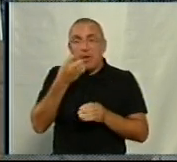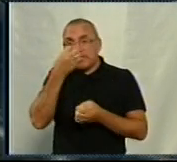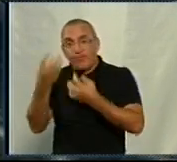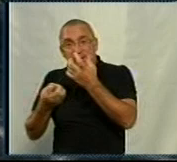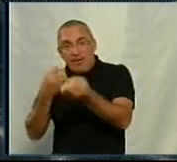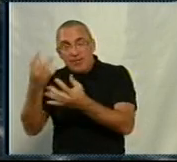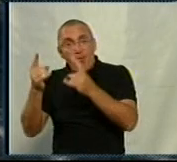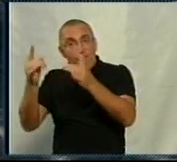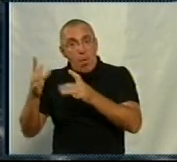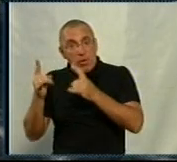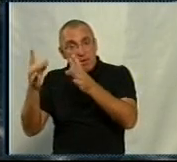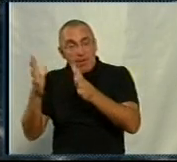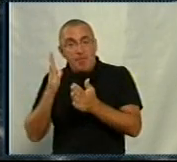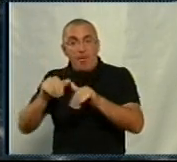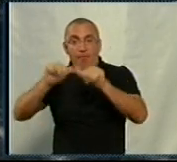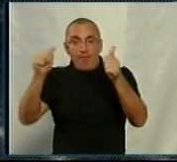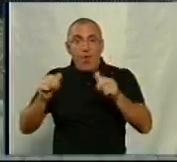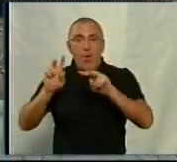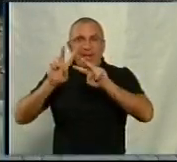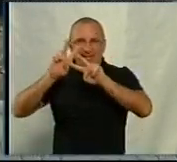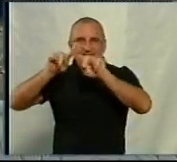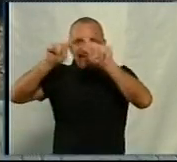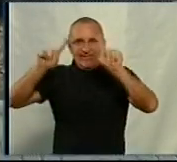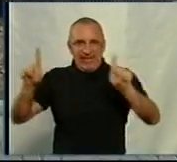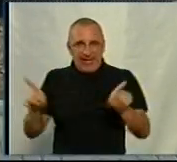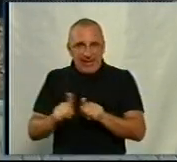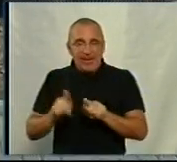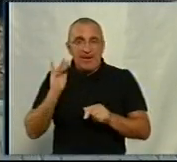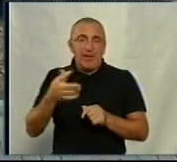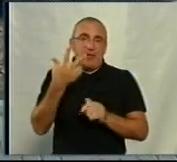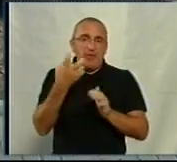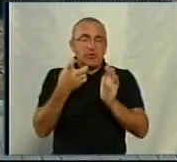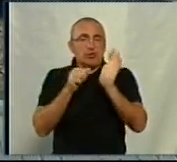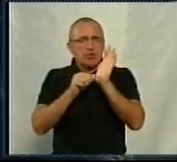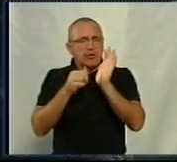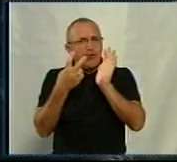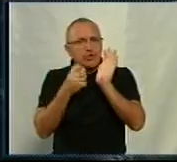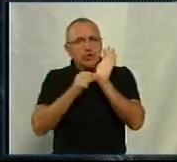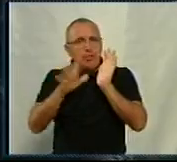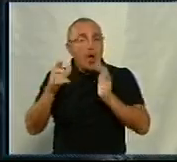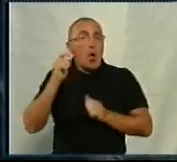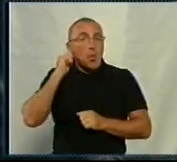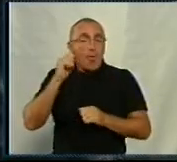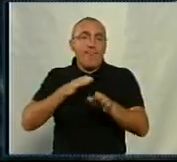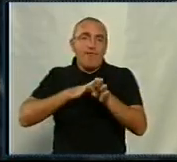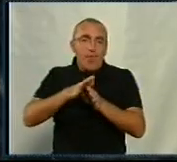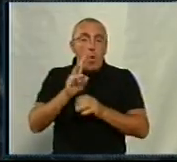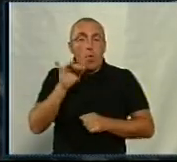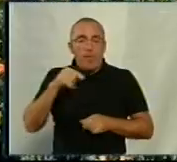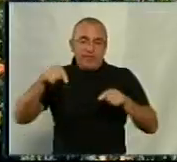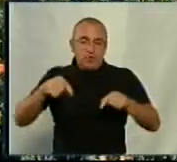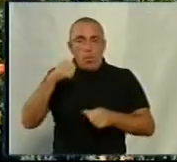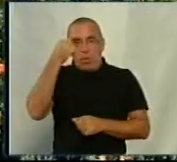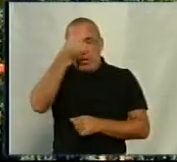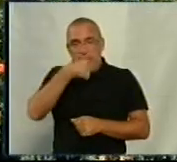виклали фортецю, що має форму зірки, з іншого – число 265. Саме стільки років виповнюється Кропивницькому цьогоріч.